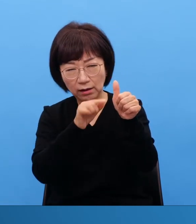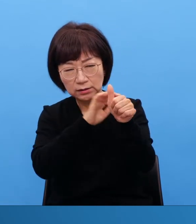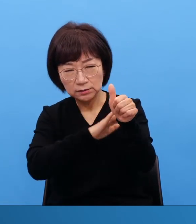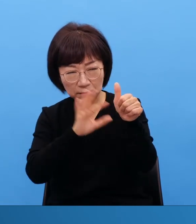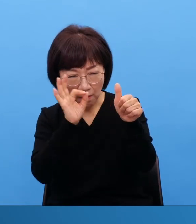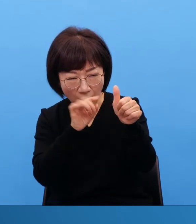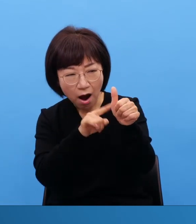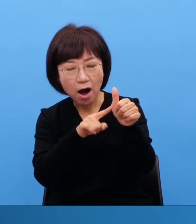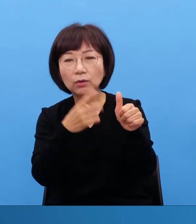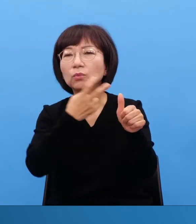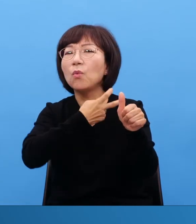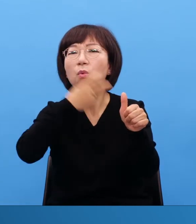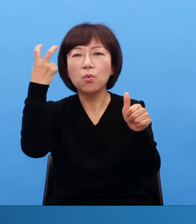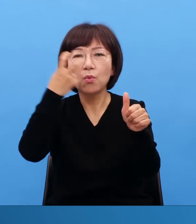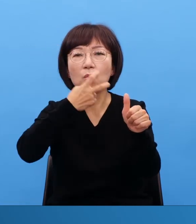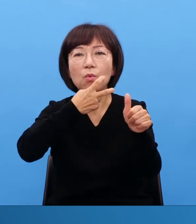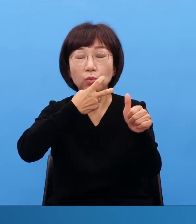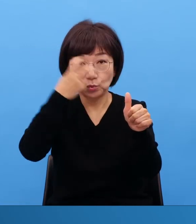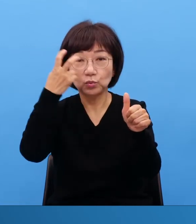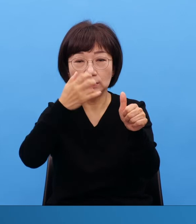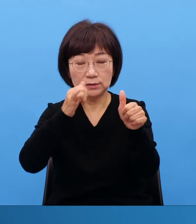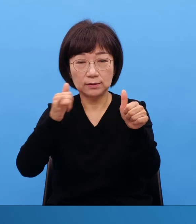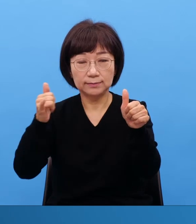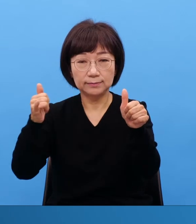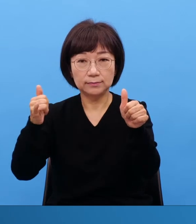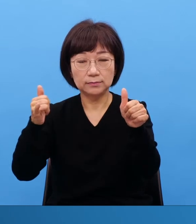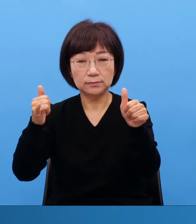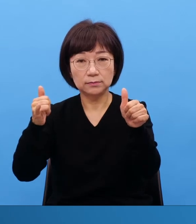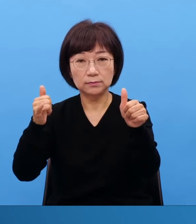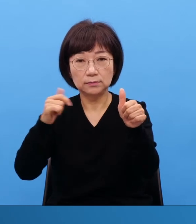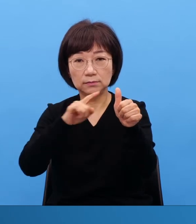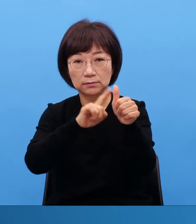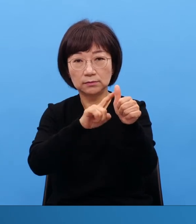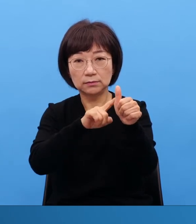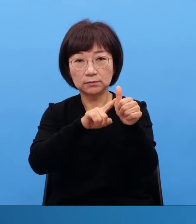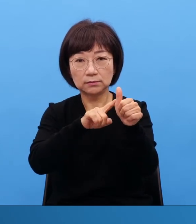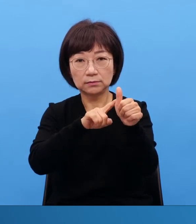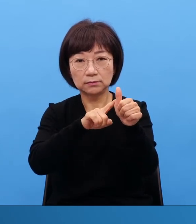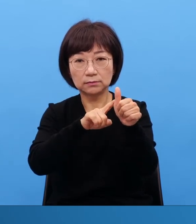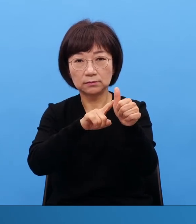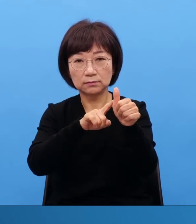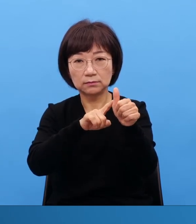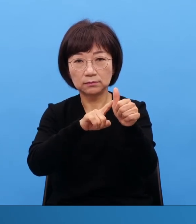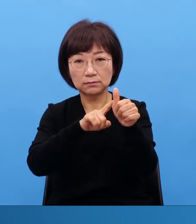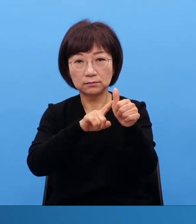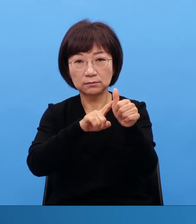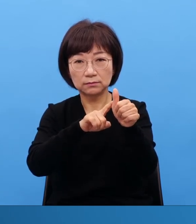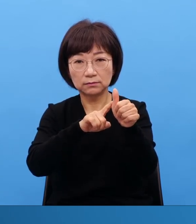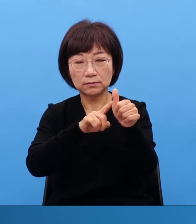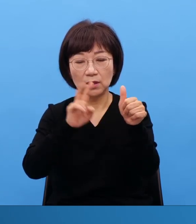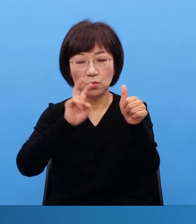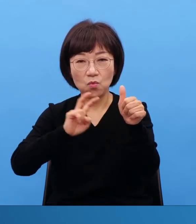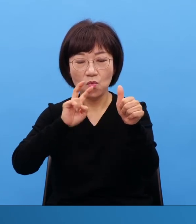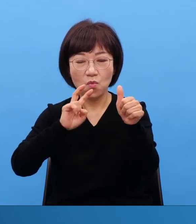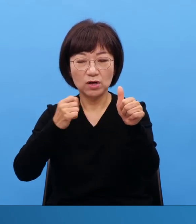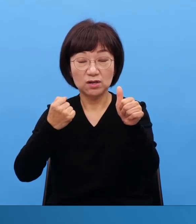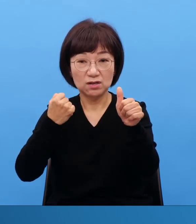뭐가 있어요 있는데